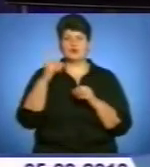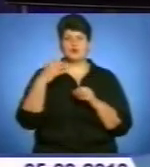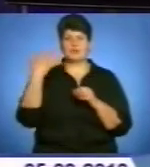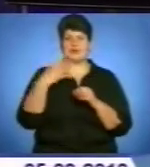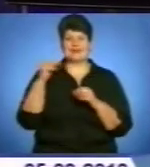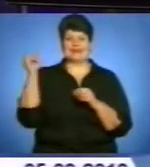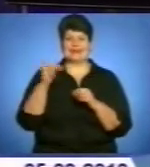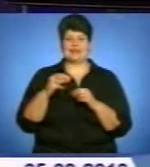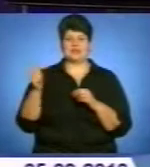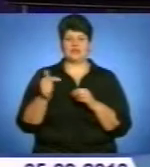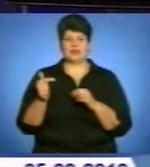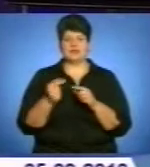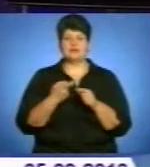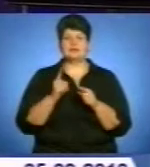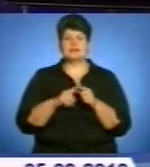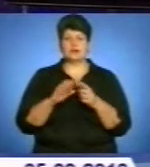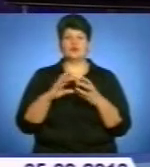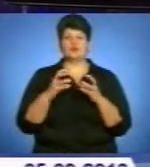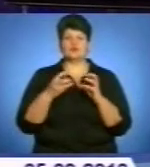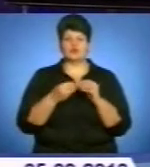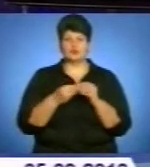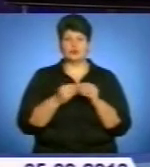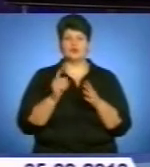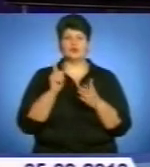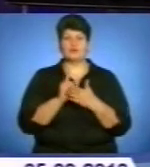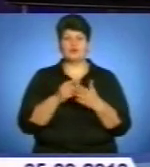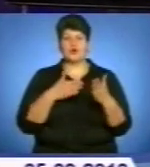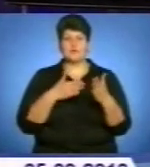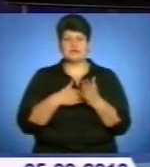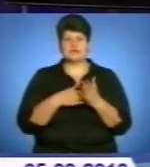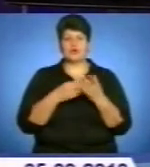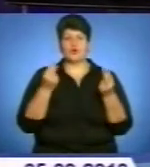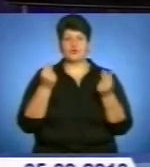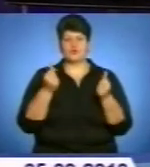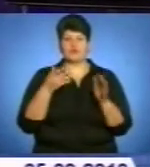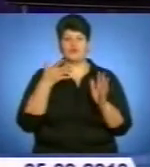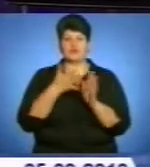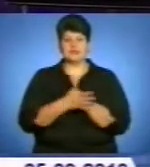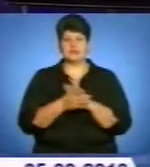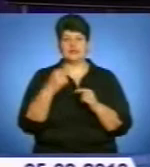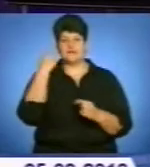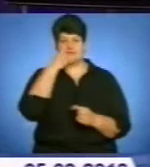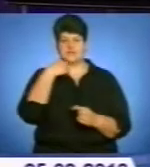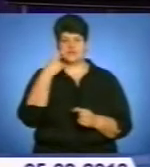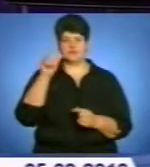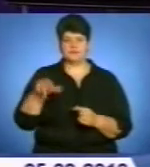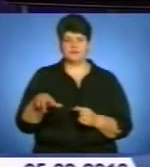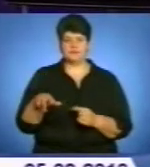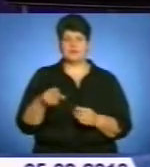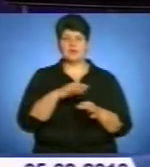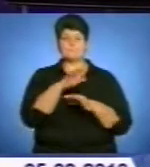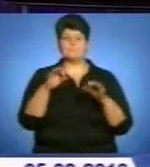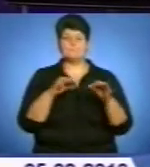тисяч гривень. Такою сумою НБУ хоче обмежити готівкові грошові виплати для фізичних осіб. Про проєкт